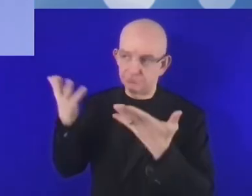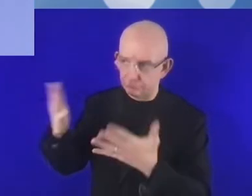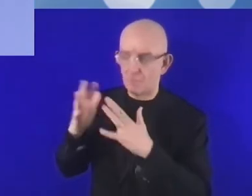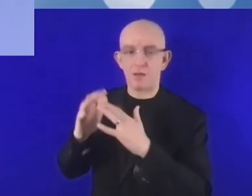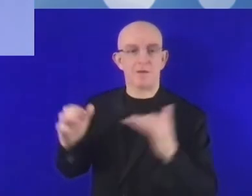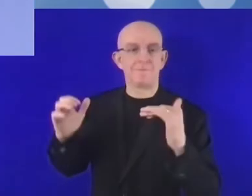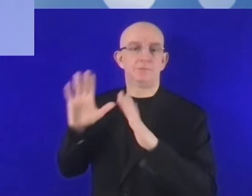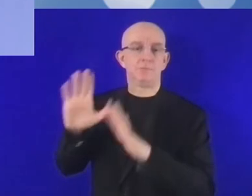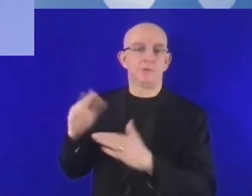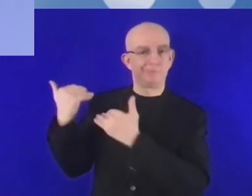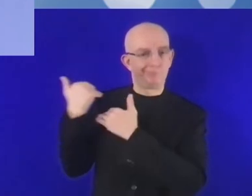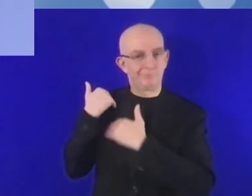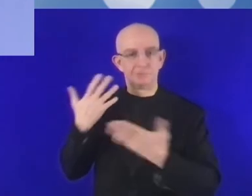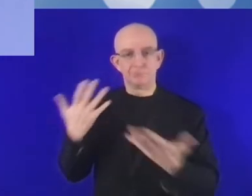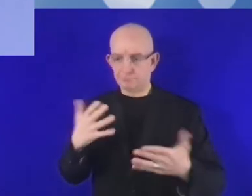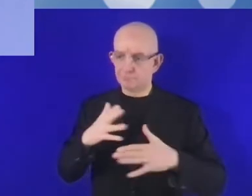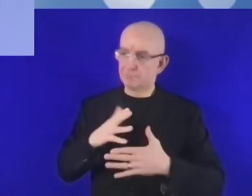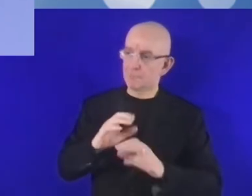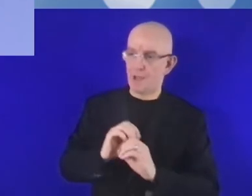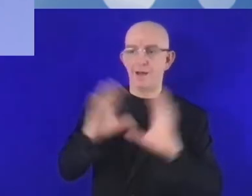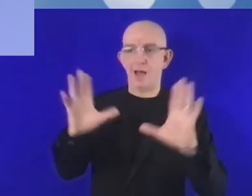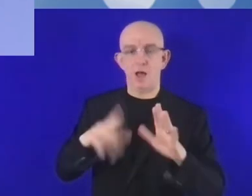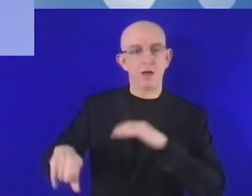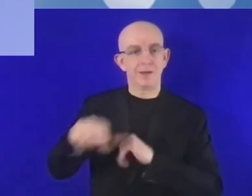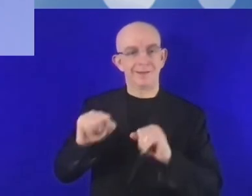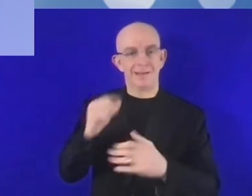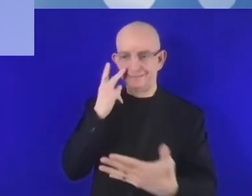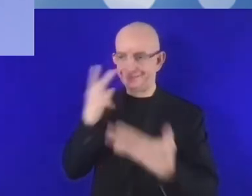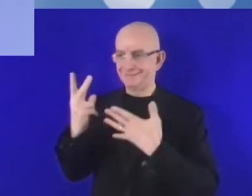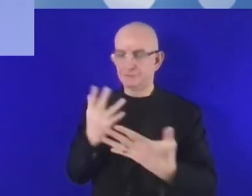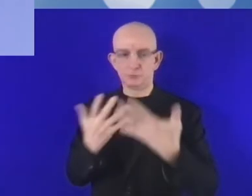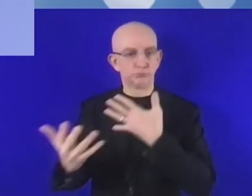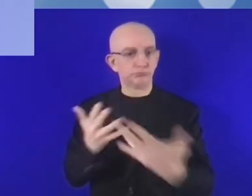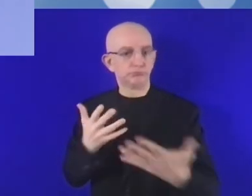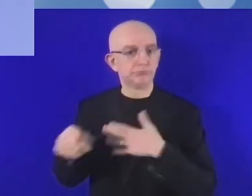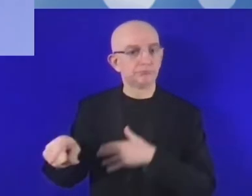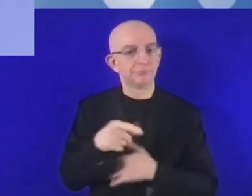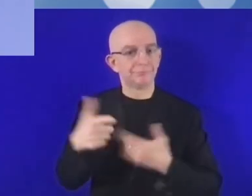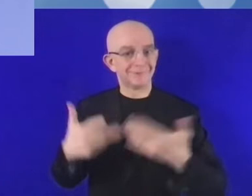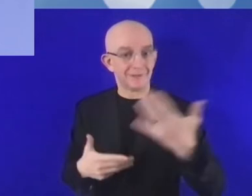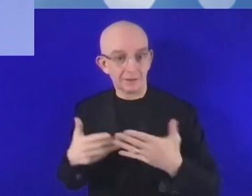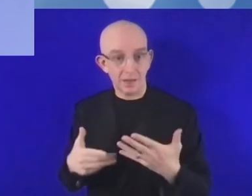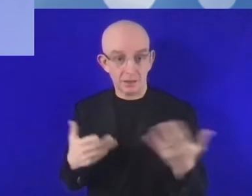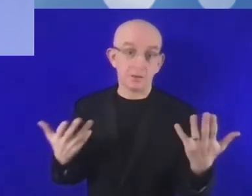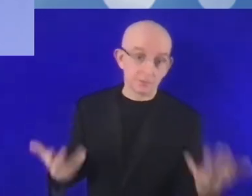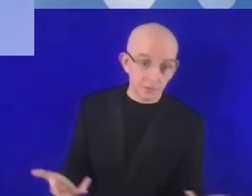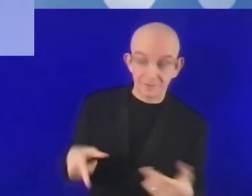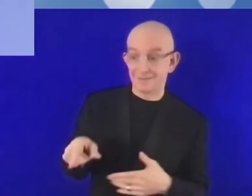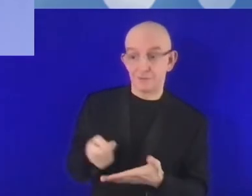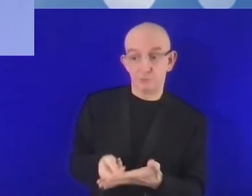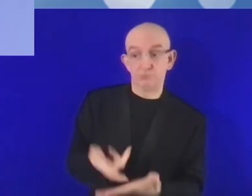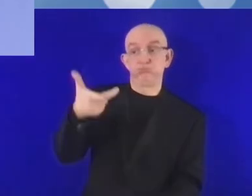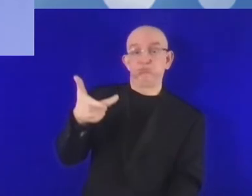Dane są bardzo drogocenne, a zatem musimy przetwarzać je w sposób niezwykle przejrzysty, bo